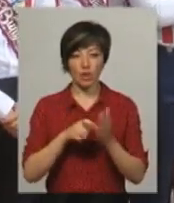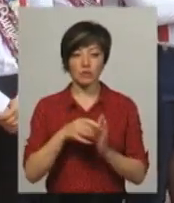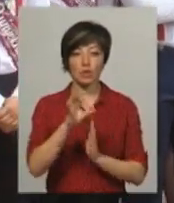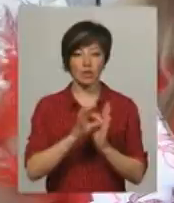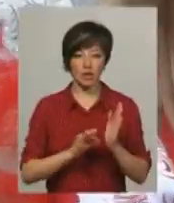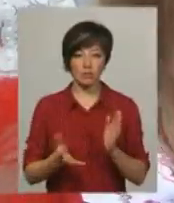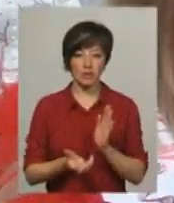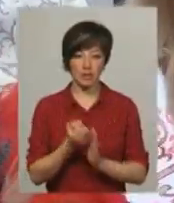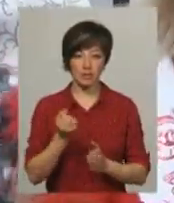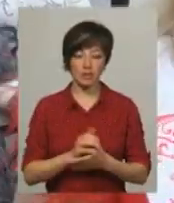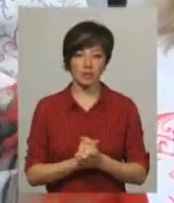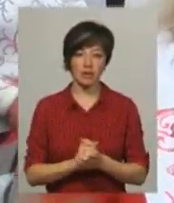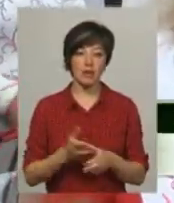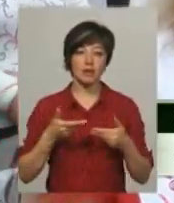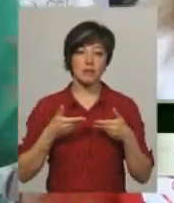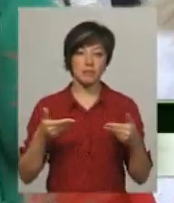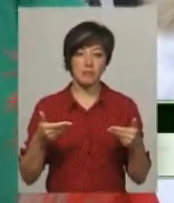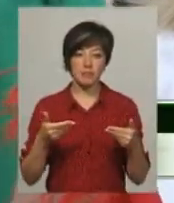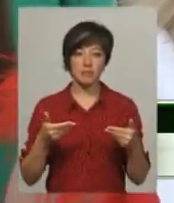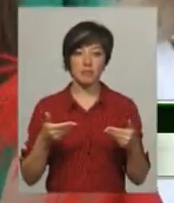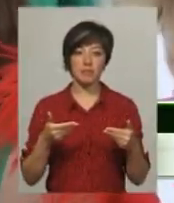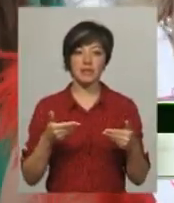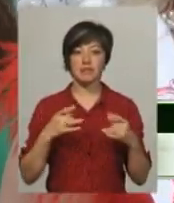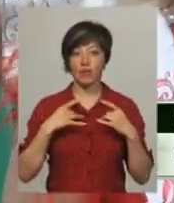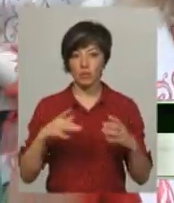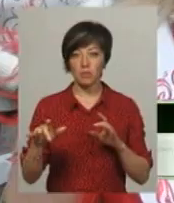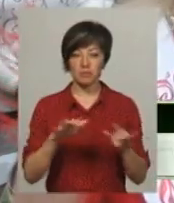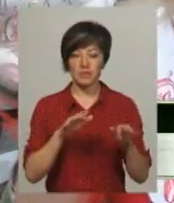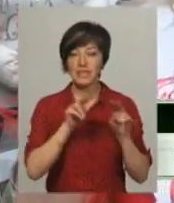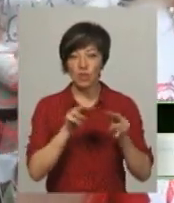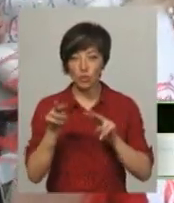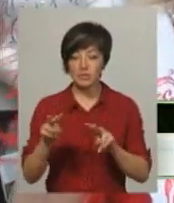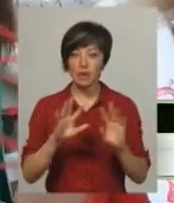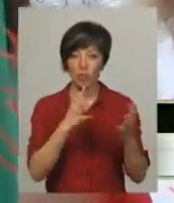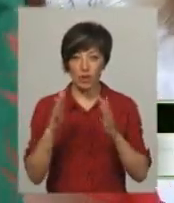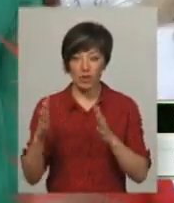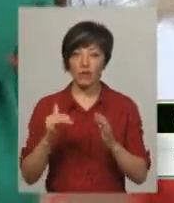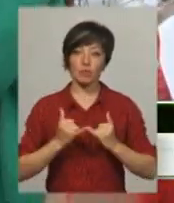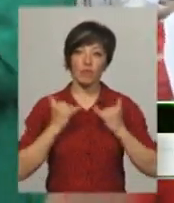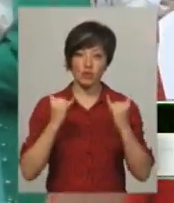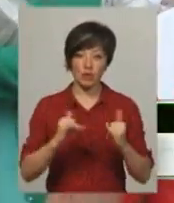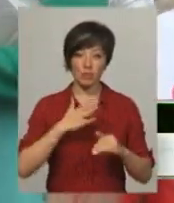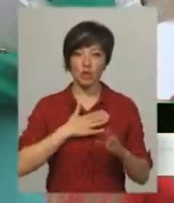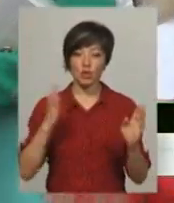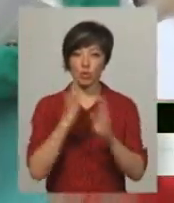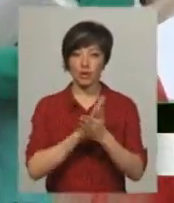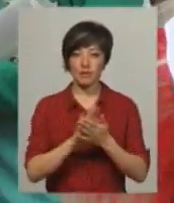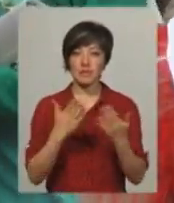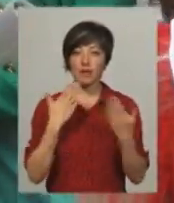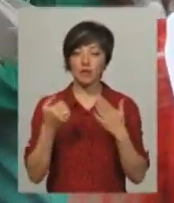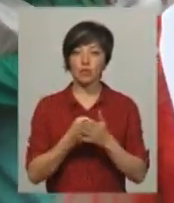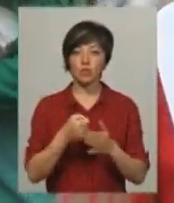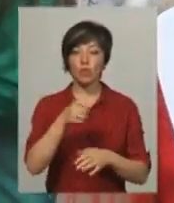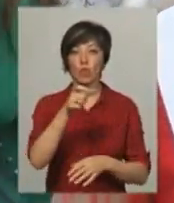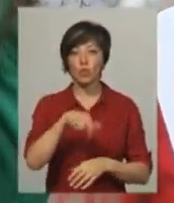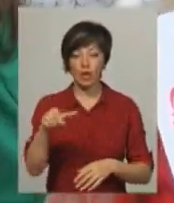підтримала. Ми завжди слідкуємо за ходом подій, і ми шануємо, поважаємо наше довкілля, ставлення людей до